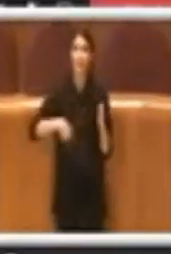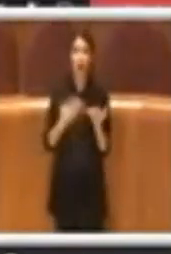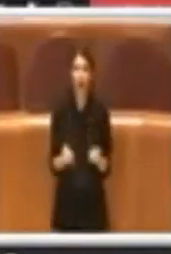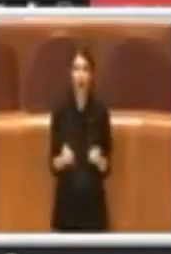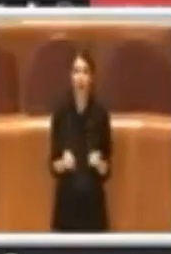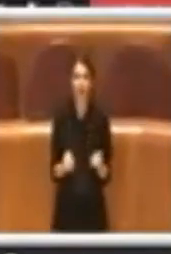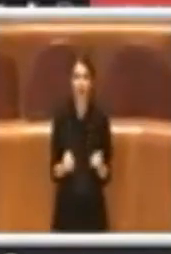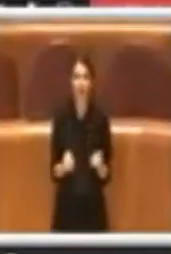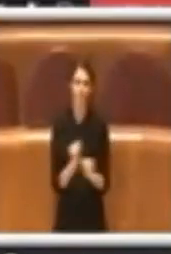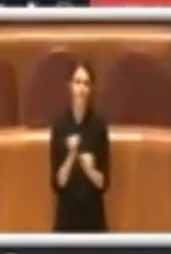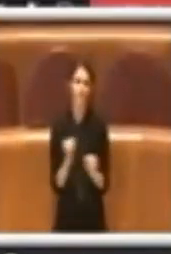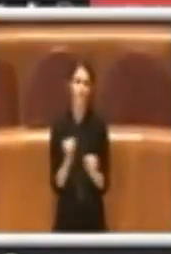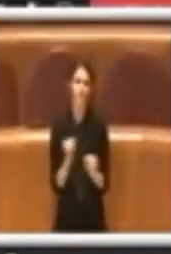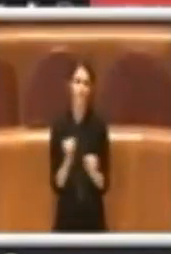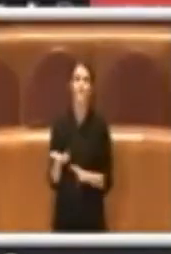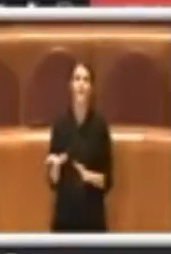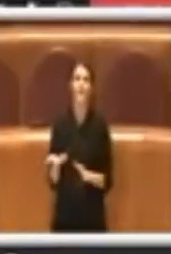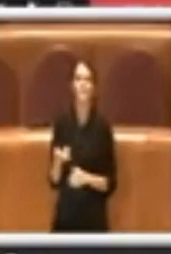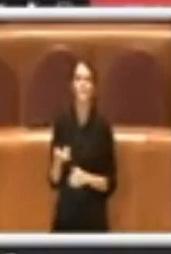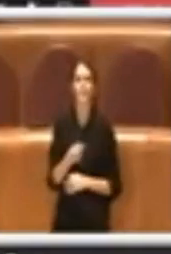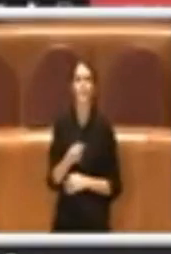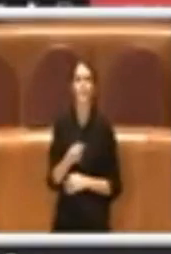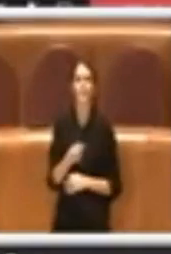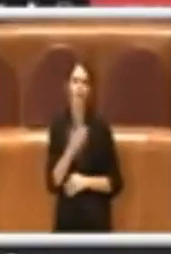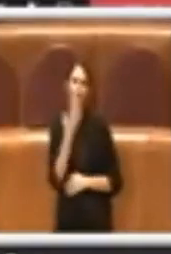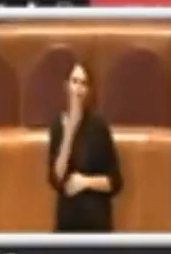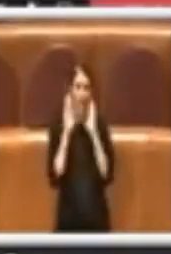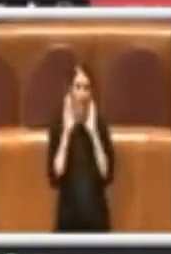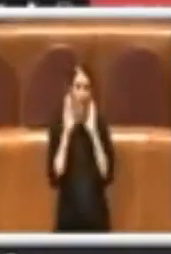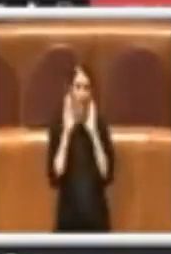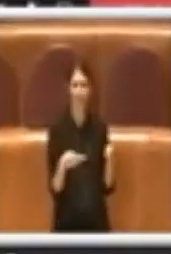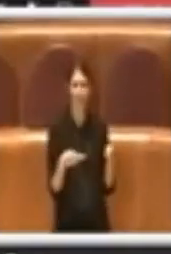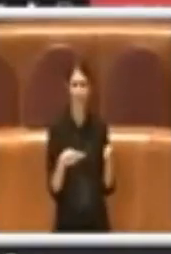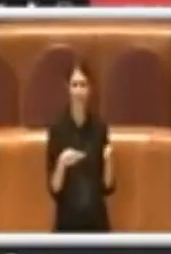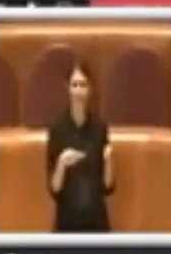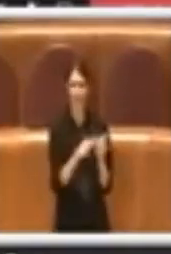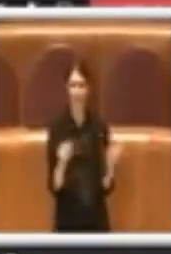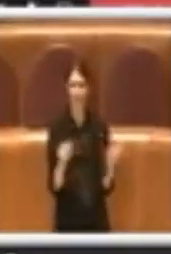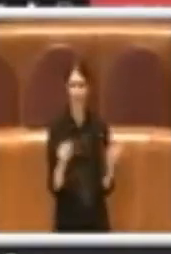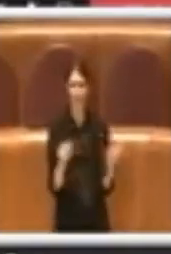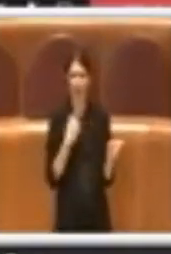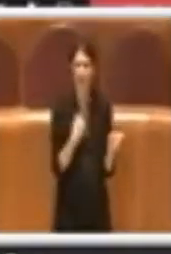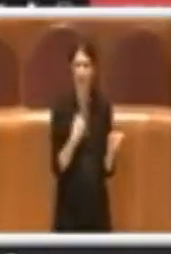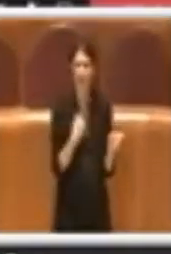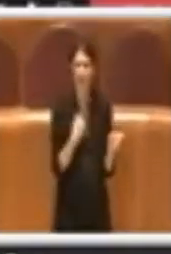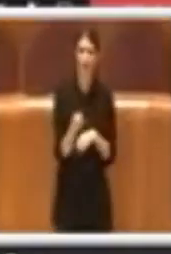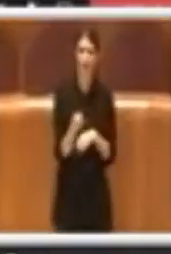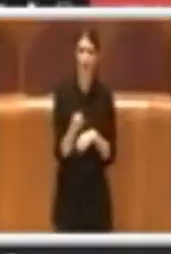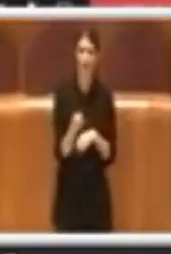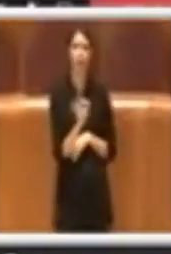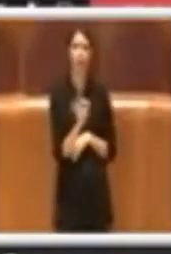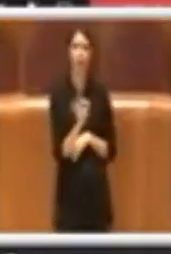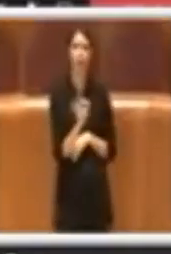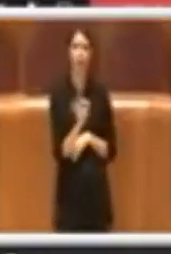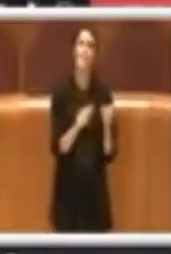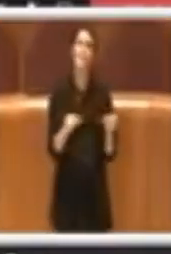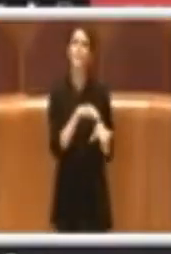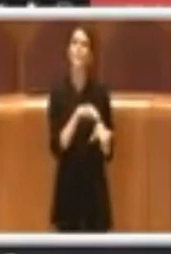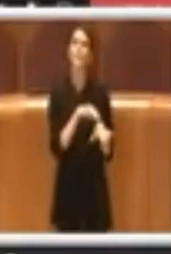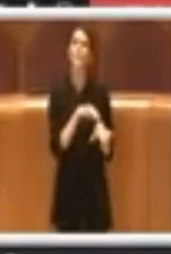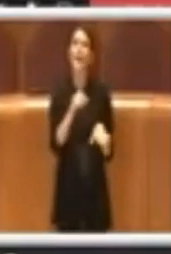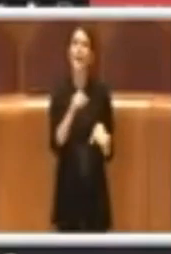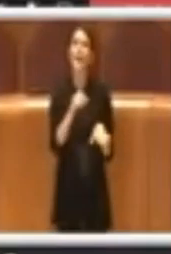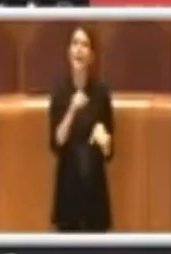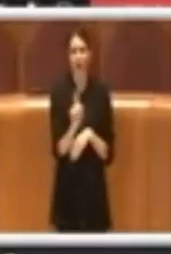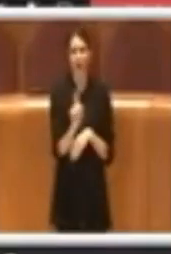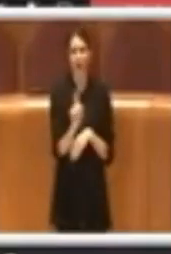dare particolare attenzione alle persone che soffrono di SMA, ma io ho già spiegato quando